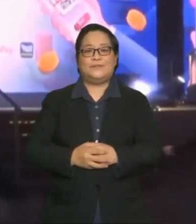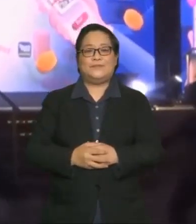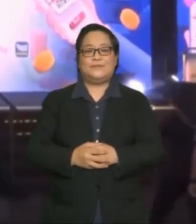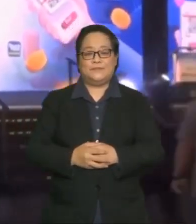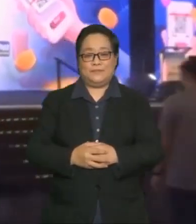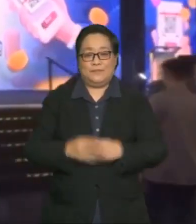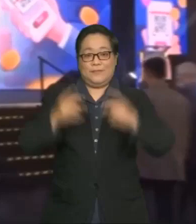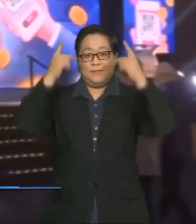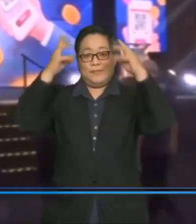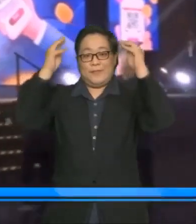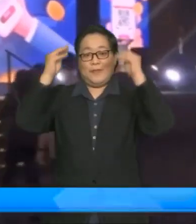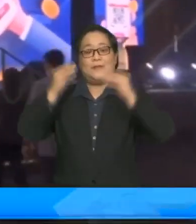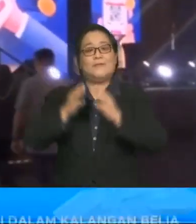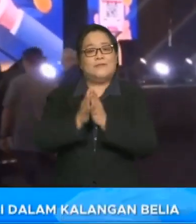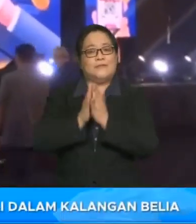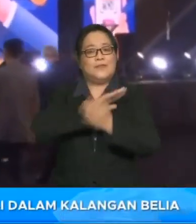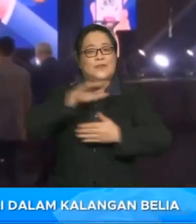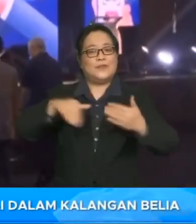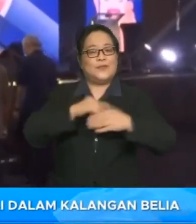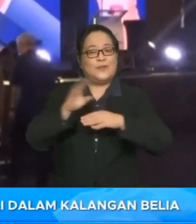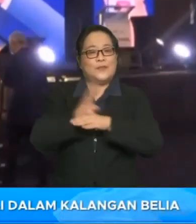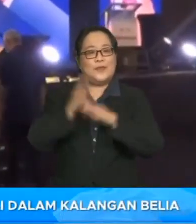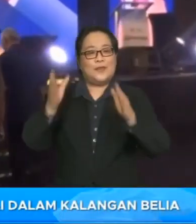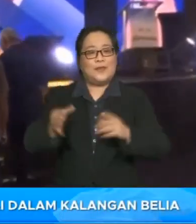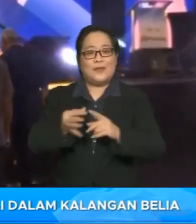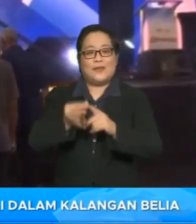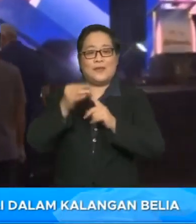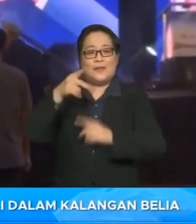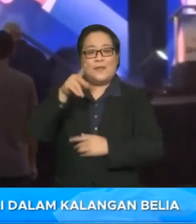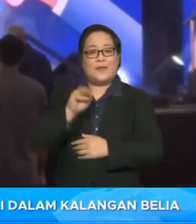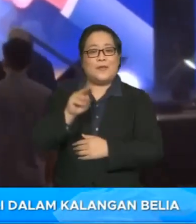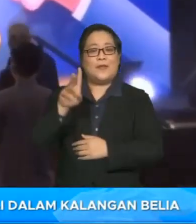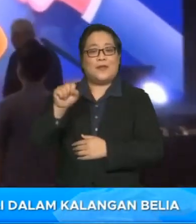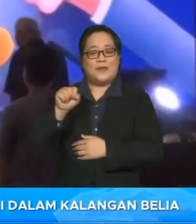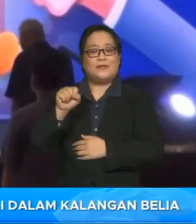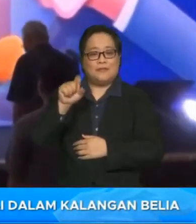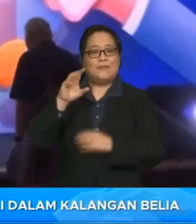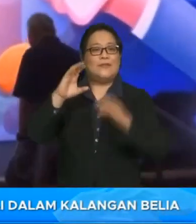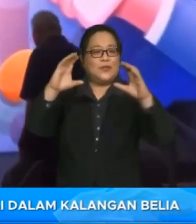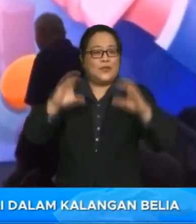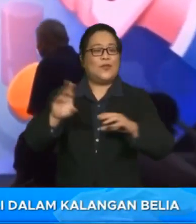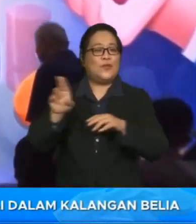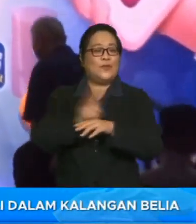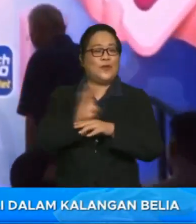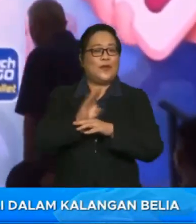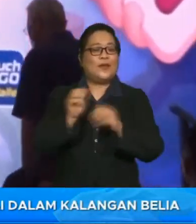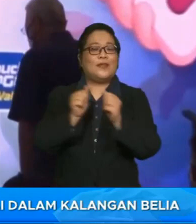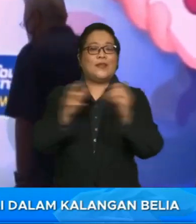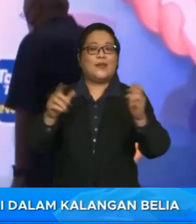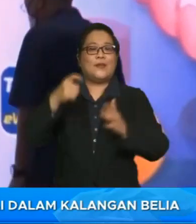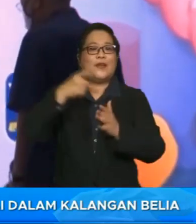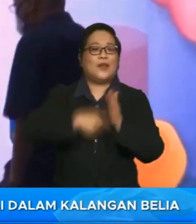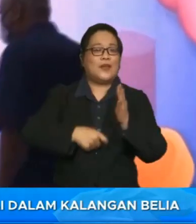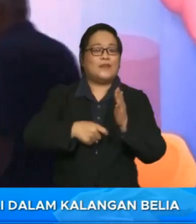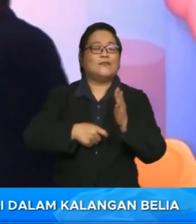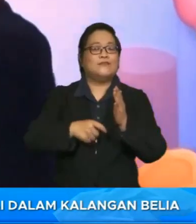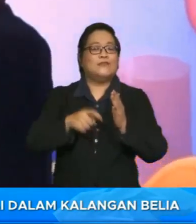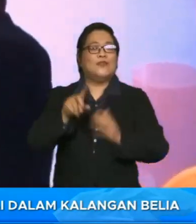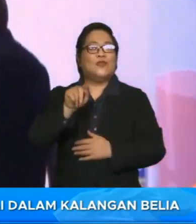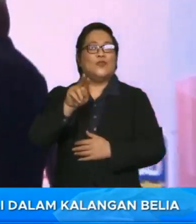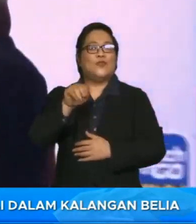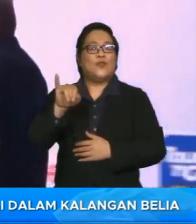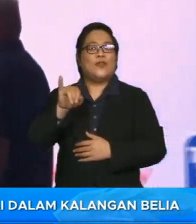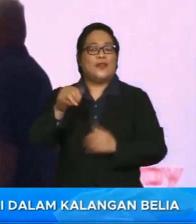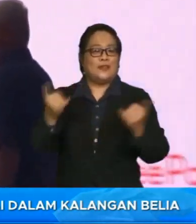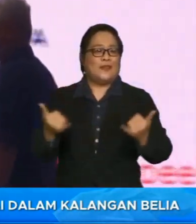Perdana Menteri menyarankan semua usahawan khususnya PMKS mengamalkan urus niaga tanpa tunai terutamanya ketika fasa